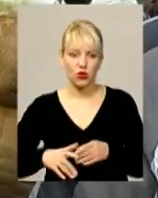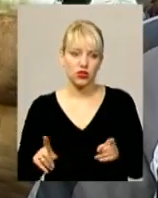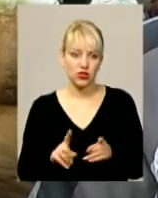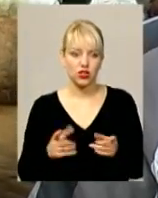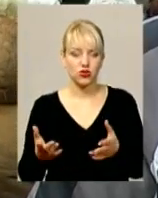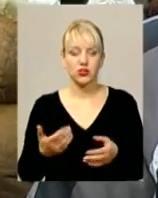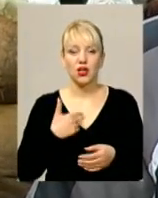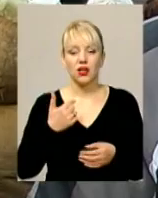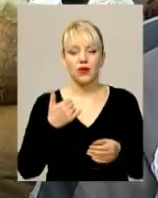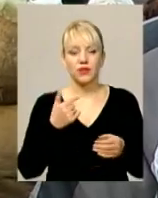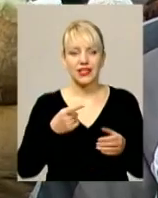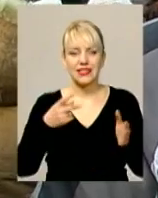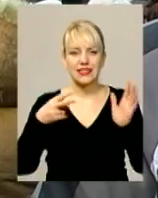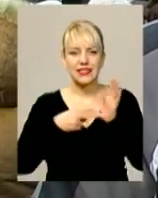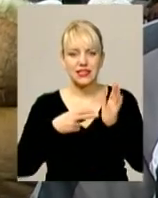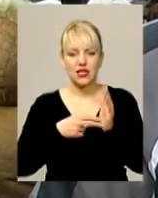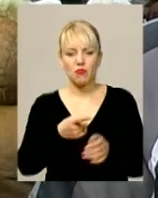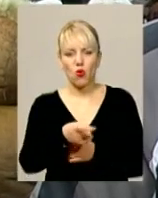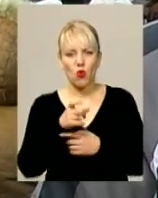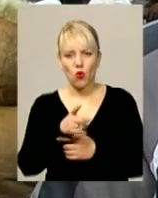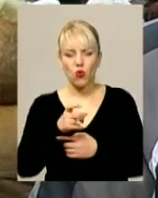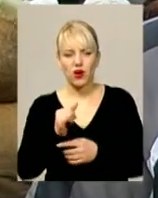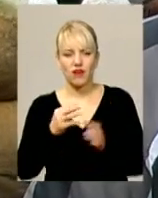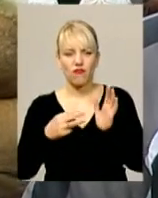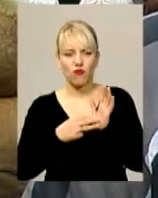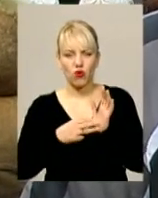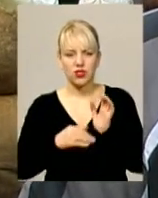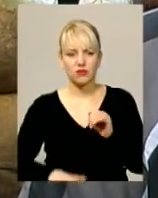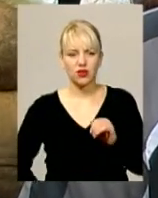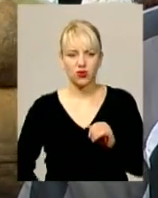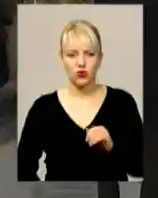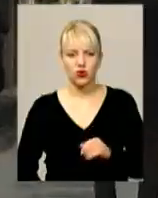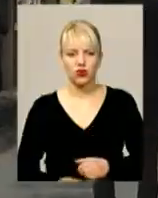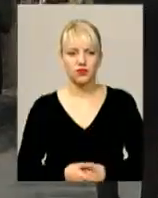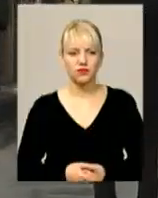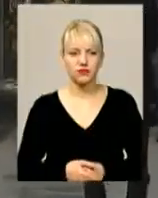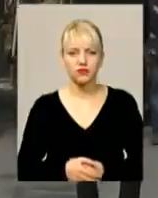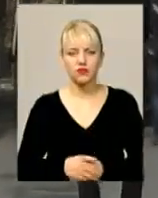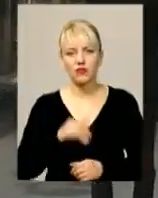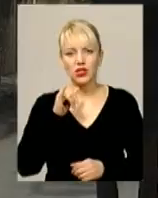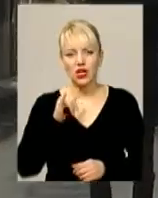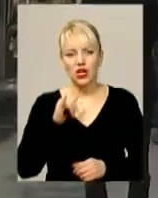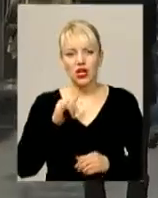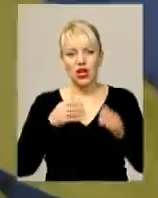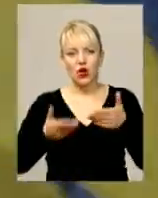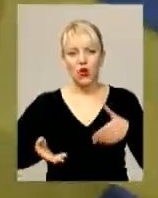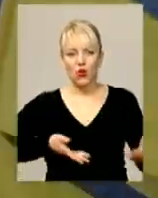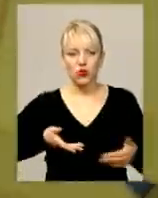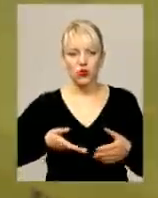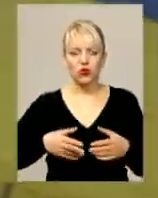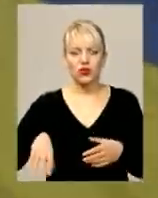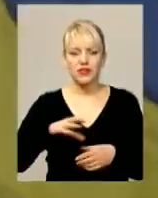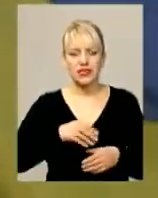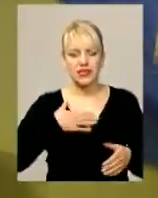Сім наскрізних куль і восьма куля у стегні застрягла. Ходою зі світлинами усіх загиблих учасників